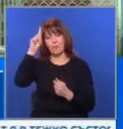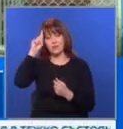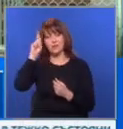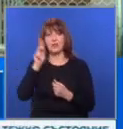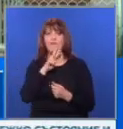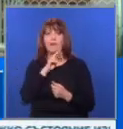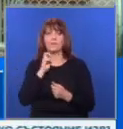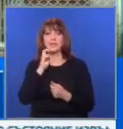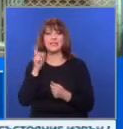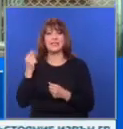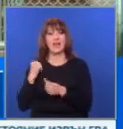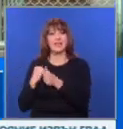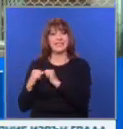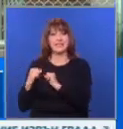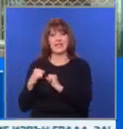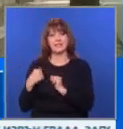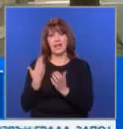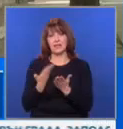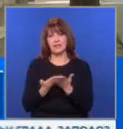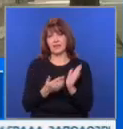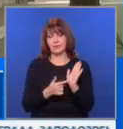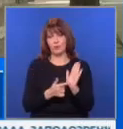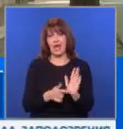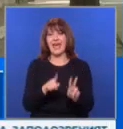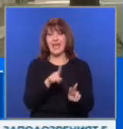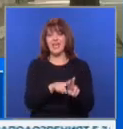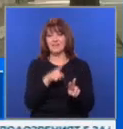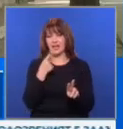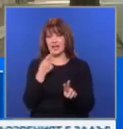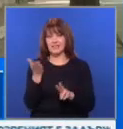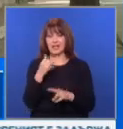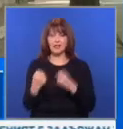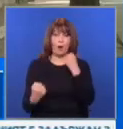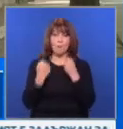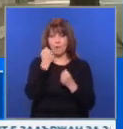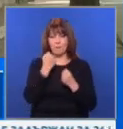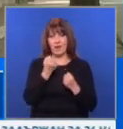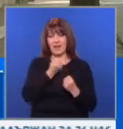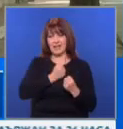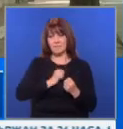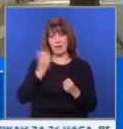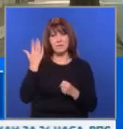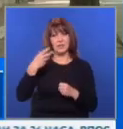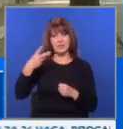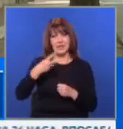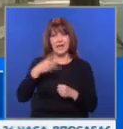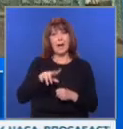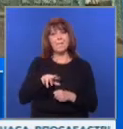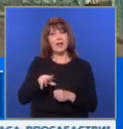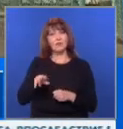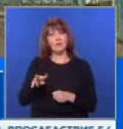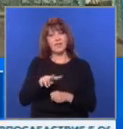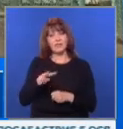в полицията в Сандански, за да дават показания. Ивана каза, че след побоя, който е претърпяла миналата среда, тя и братовчетка Йолана